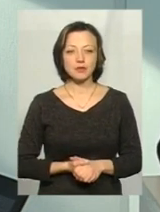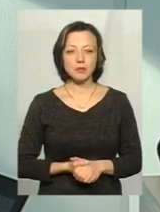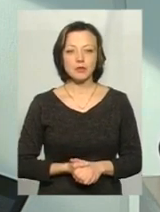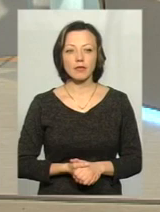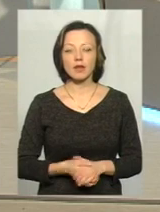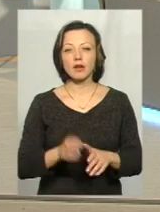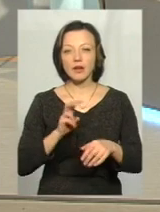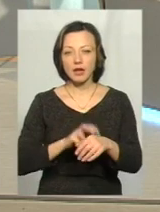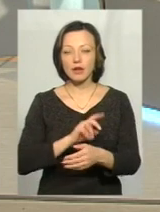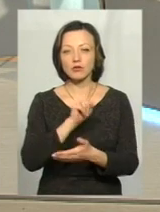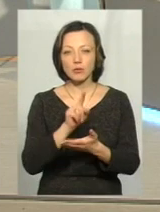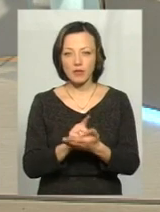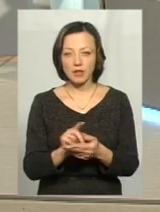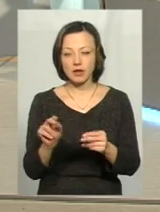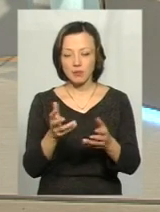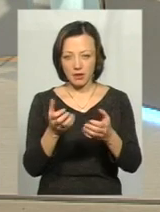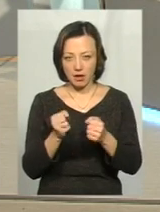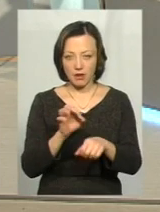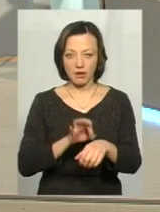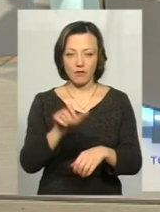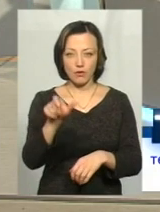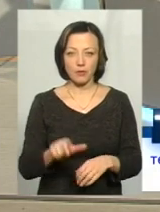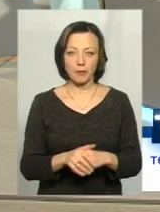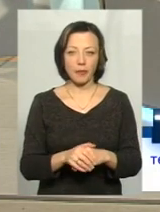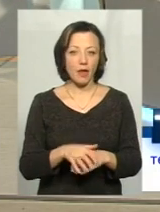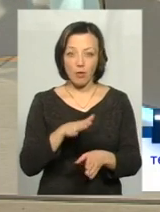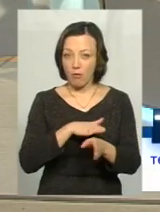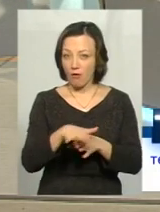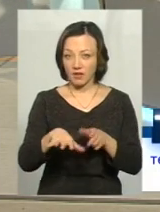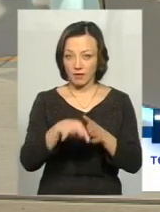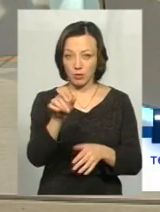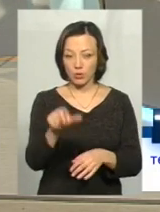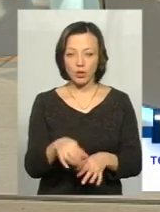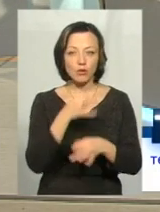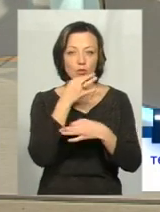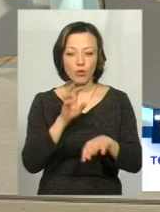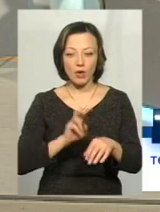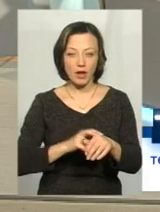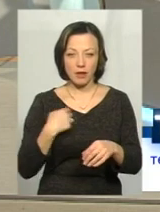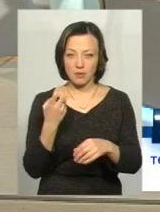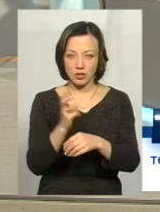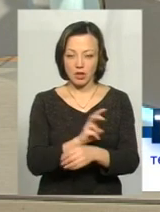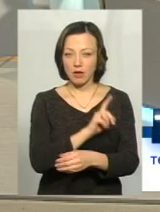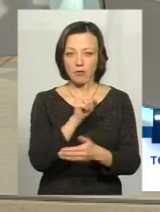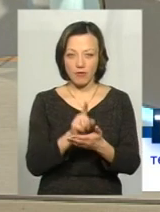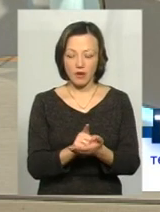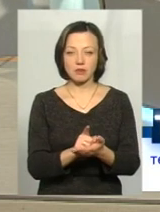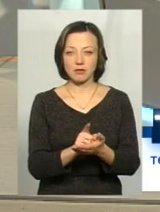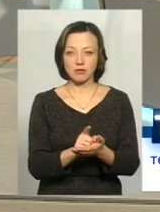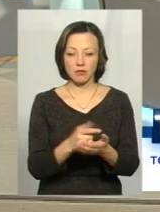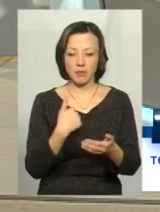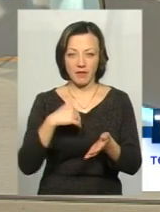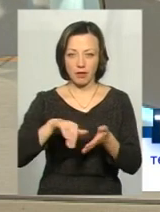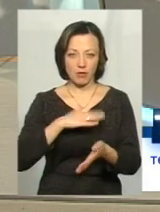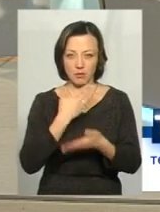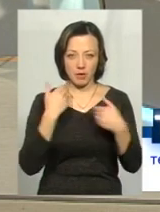що лікар зобов'язаний прийняти. Тобто повний вибір людини. До якого б лікаря я не прийшла, він не може мені